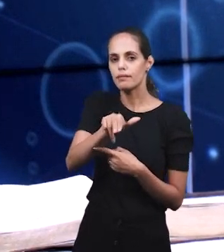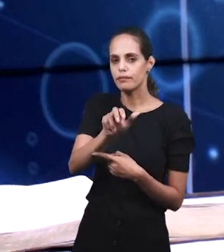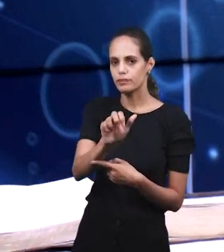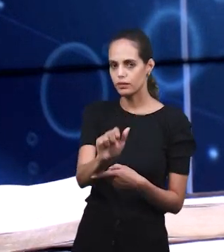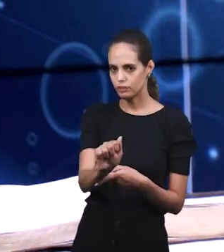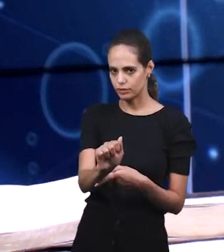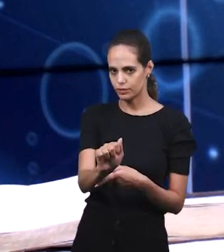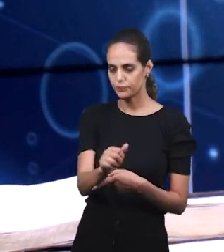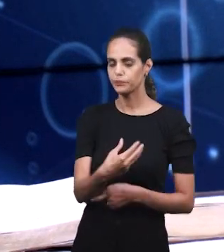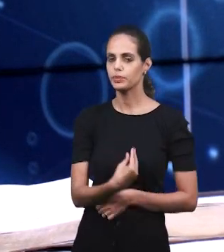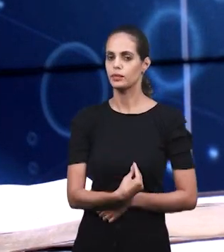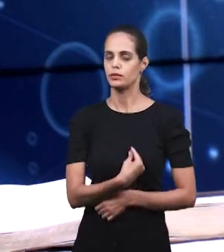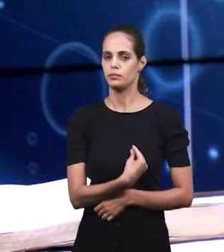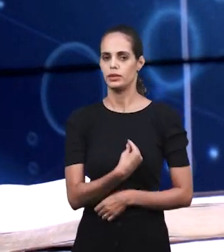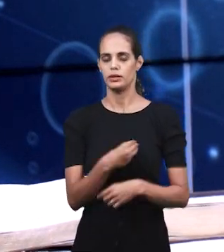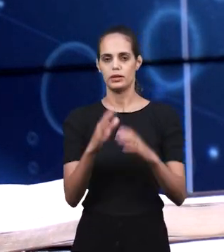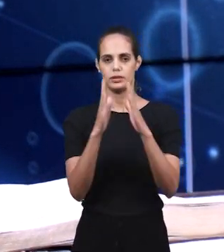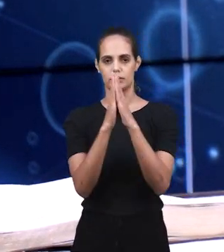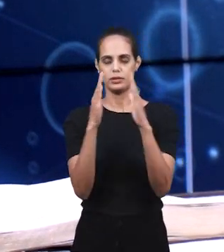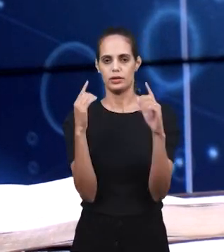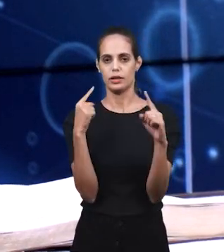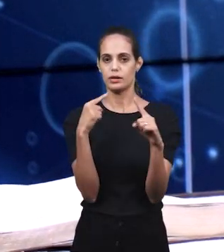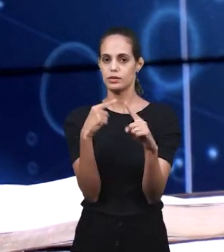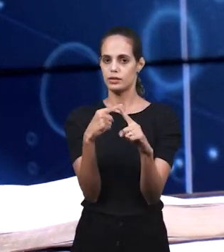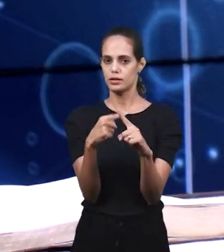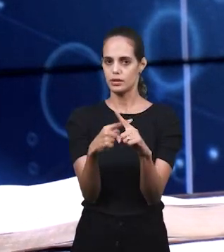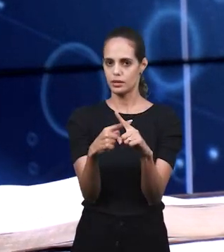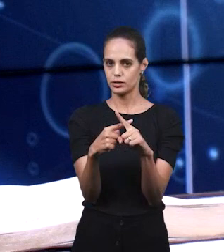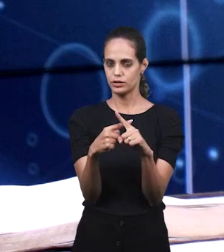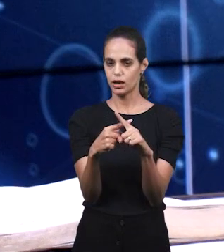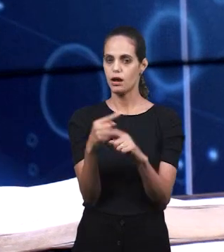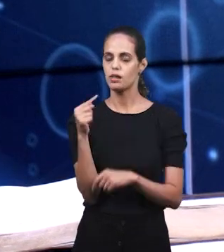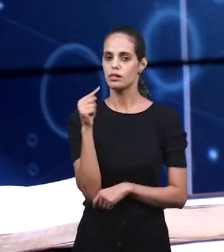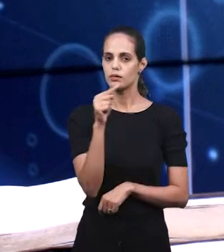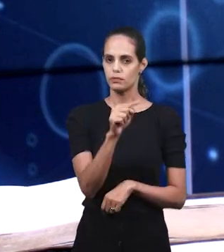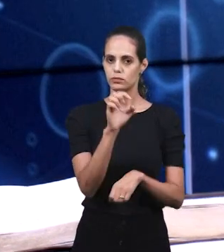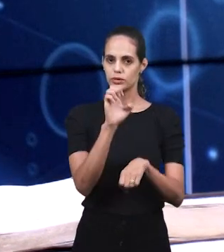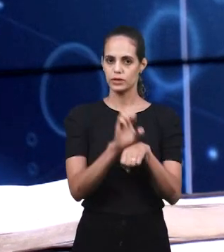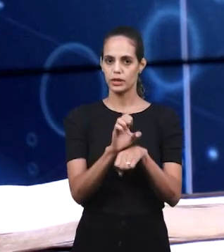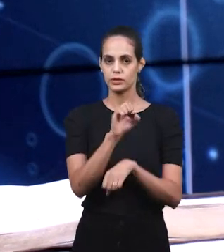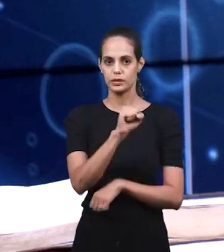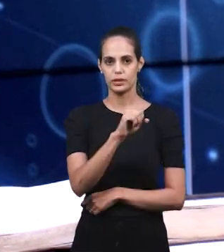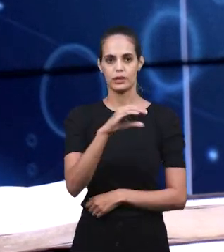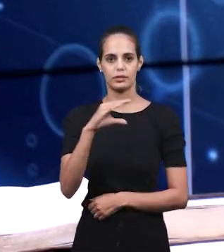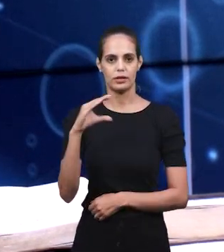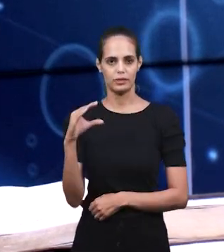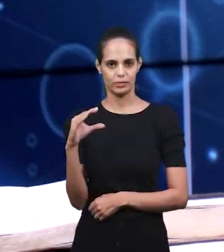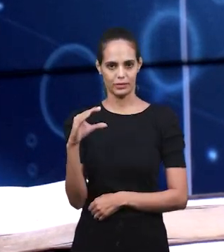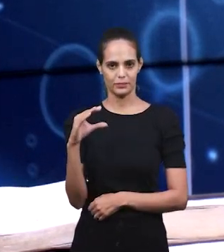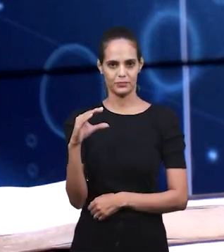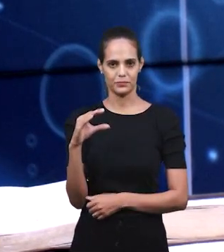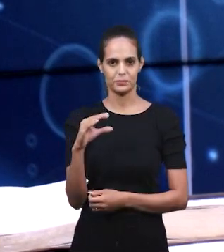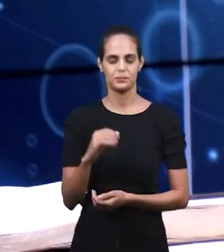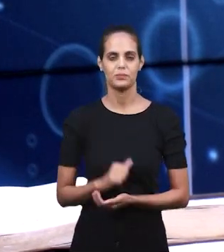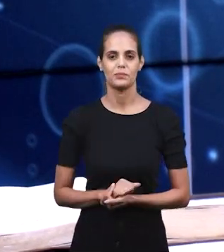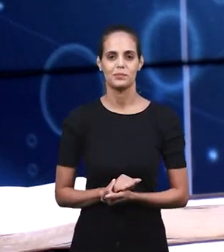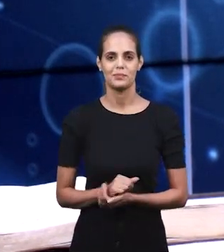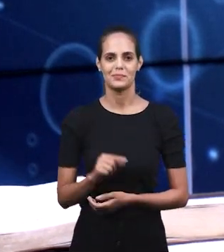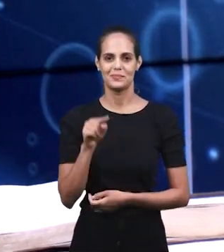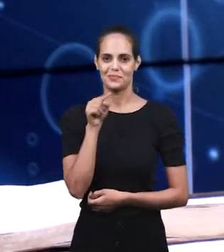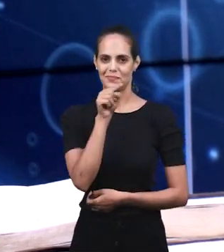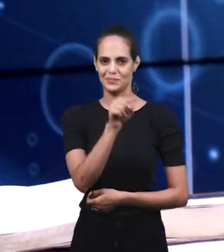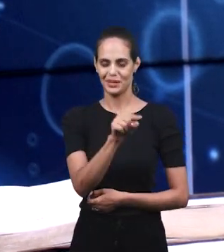сестры Суэлана, она из церкви города Сан-Жозе,